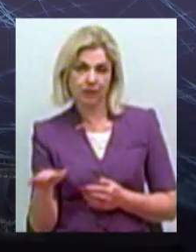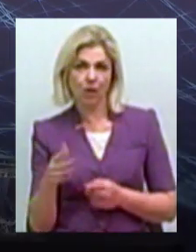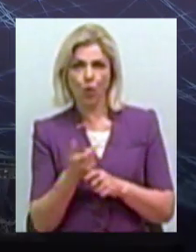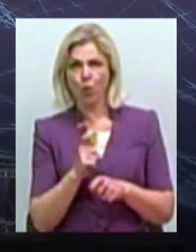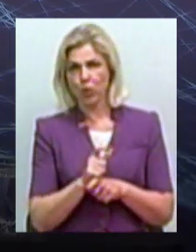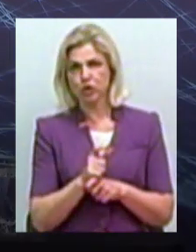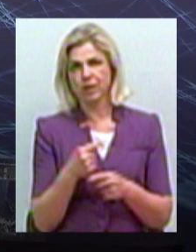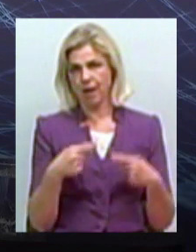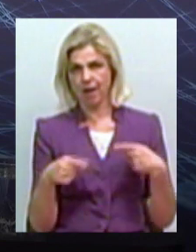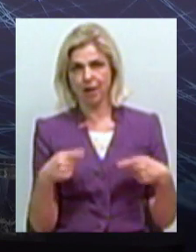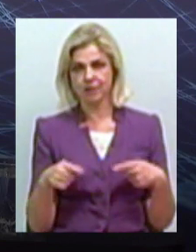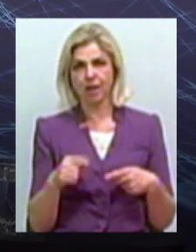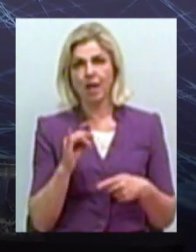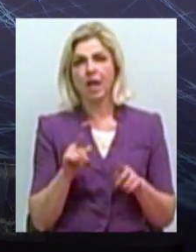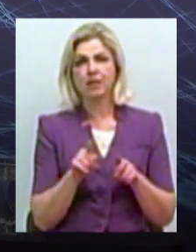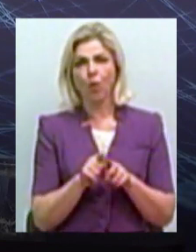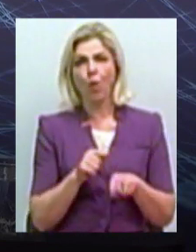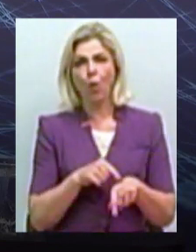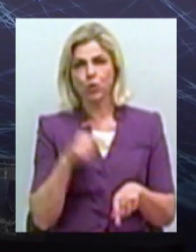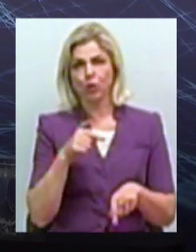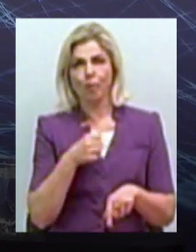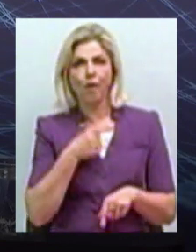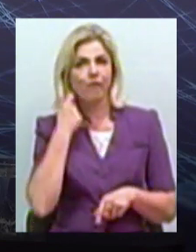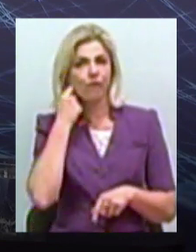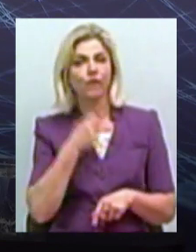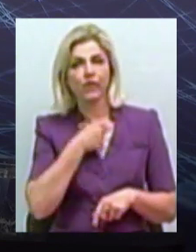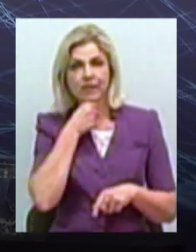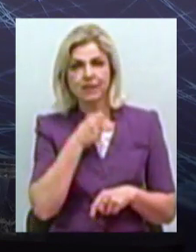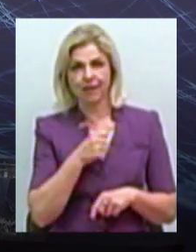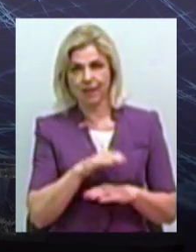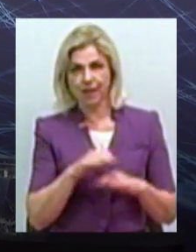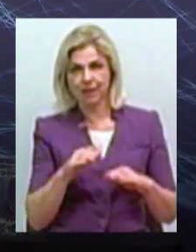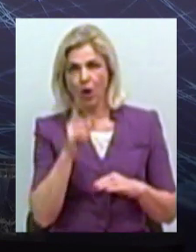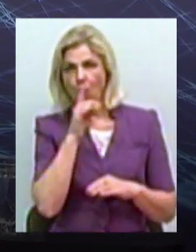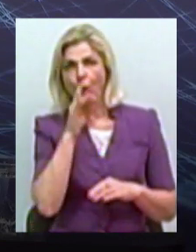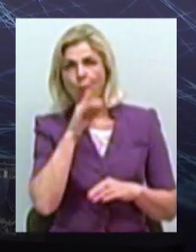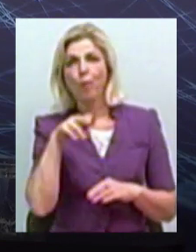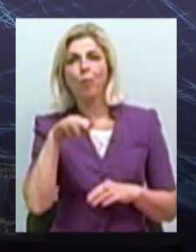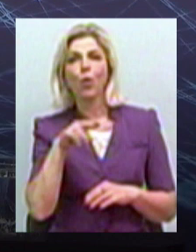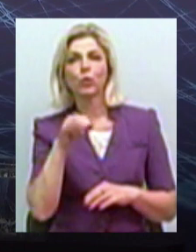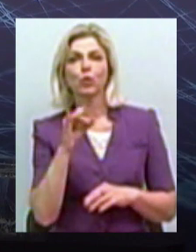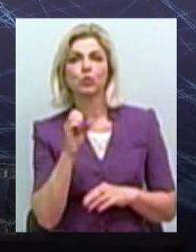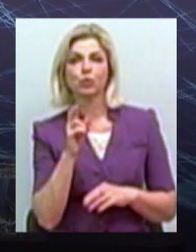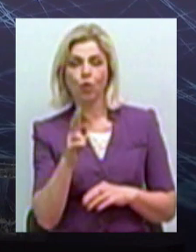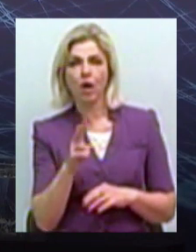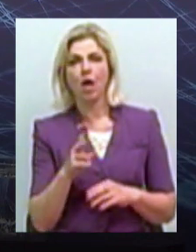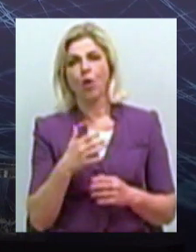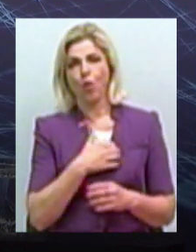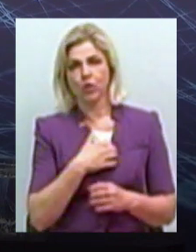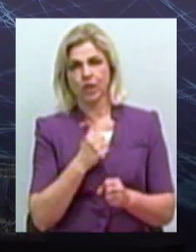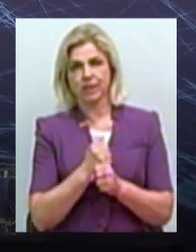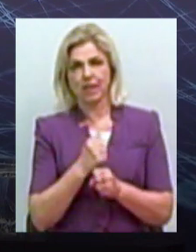цьому такому гострому, скажімо так, віці, коли вони намагаються збудувати власний світ,